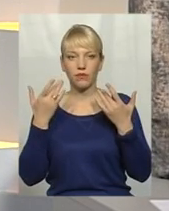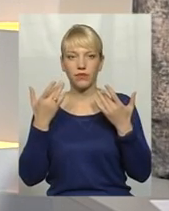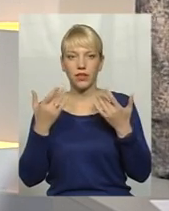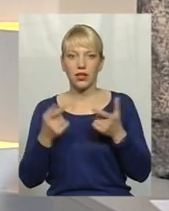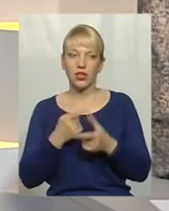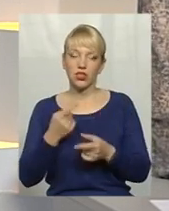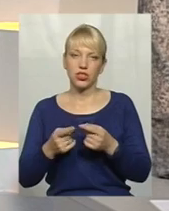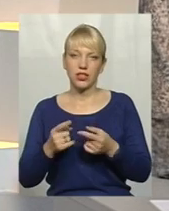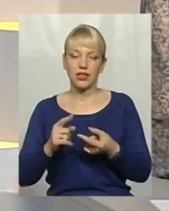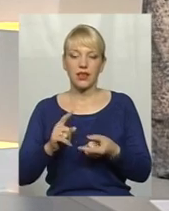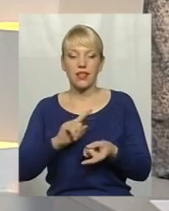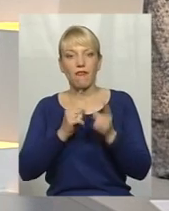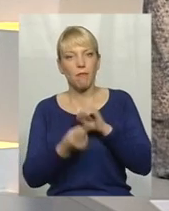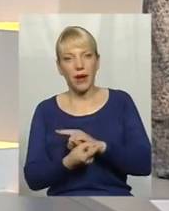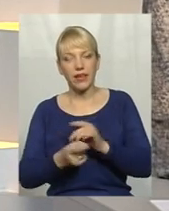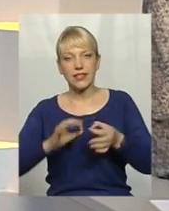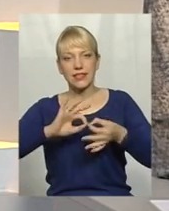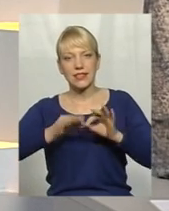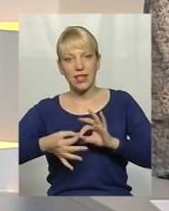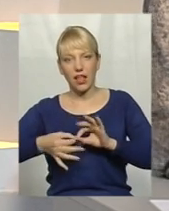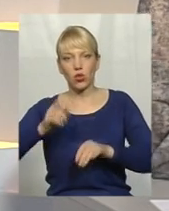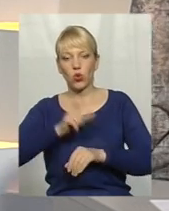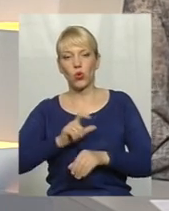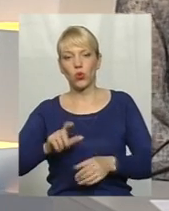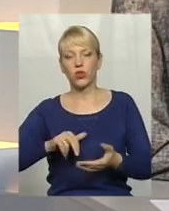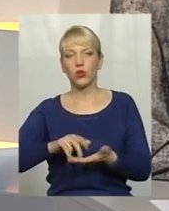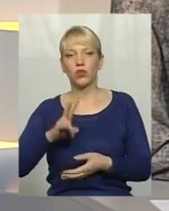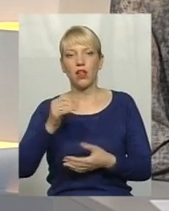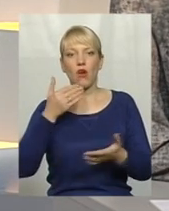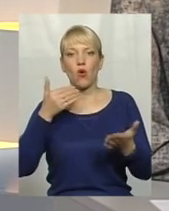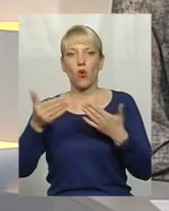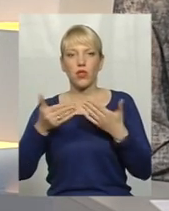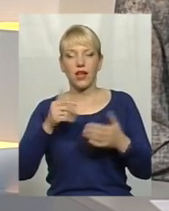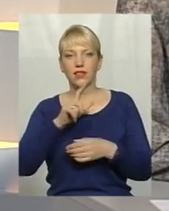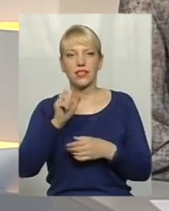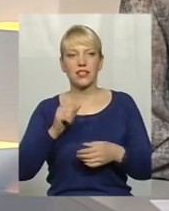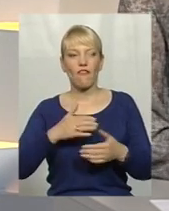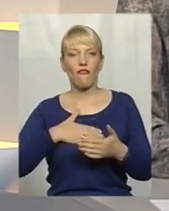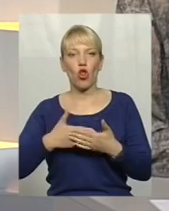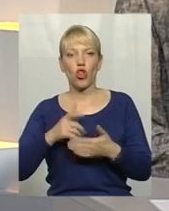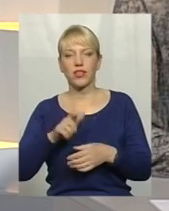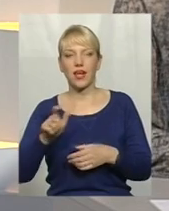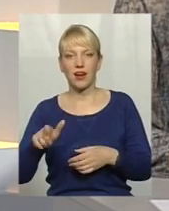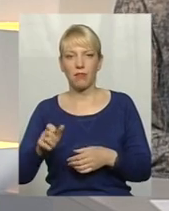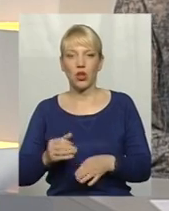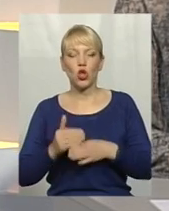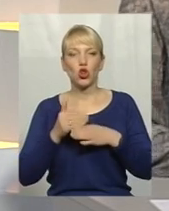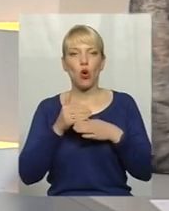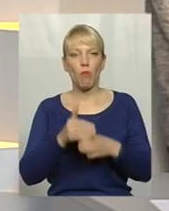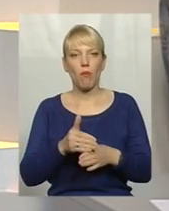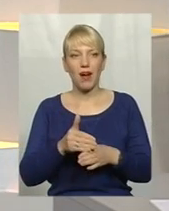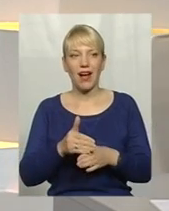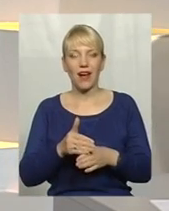чи навпаки складно, люди йдуть на контакт з волонтерами, допомагають,